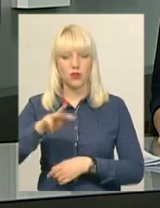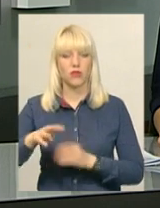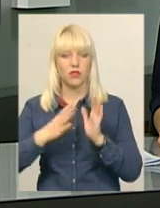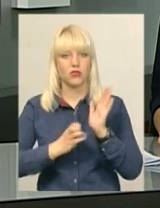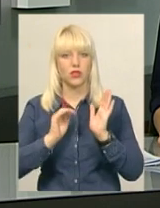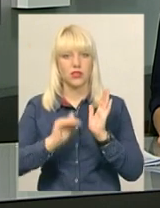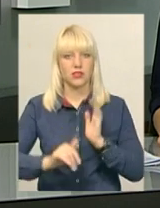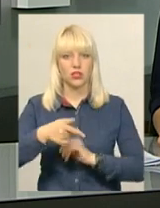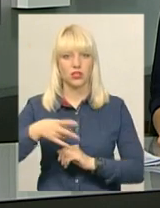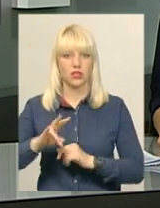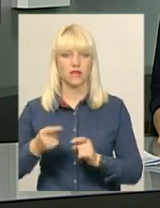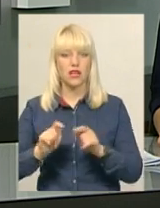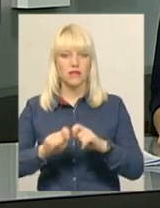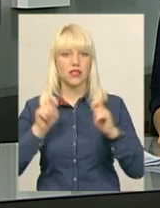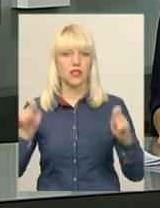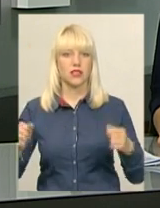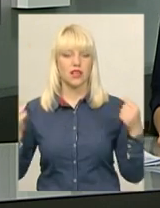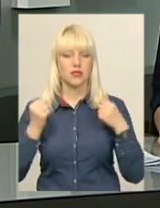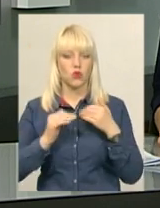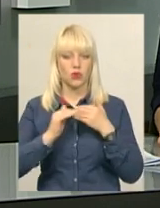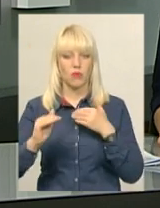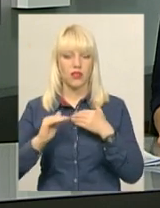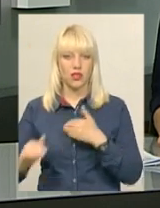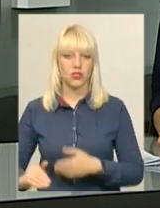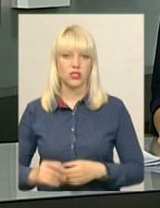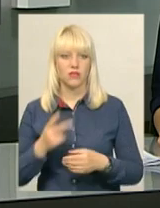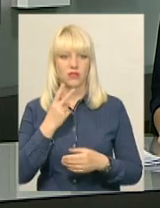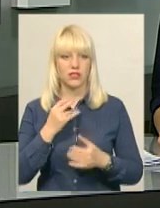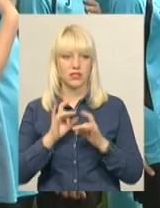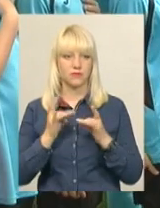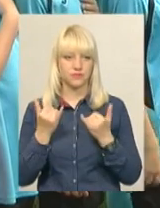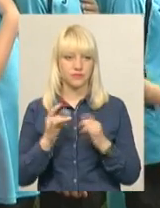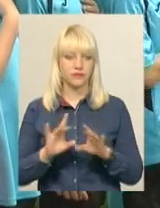тисяч гривень. З відкриття спортмайданчиків моя колега Світлана Поробок.